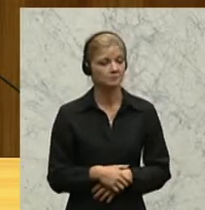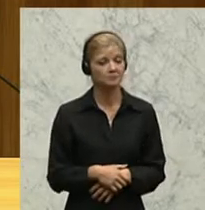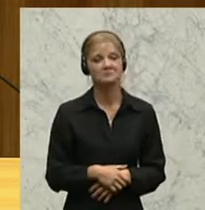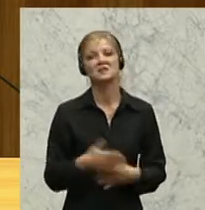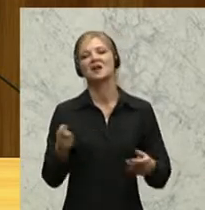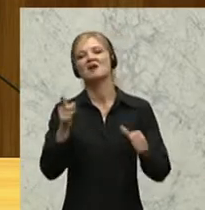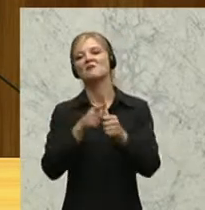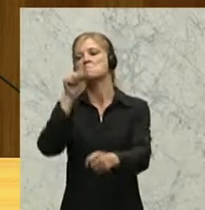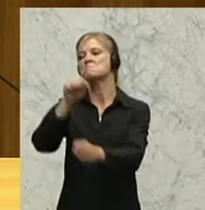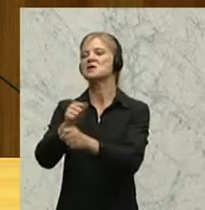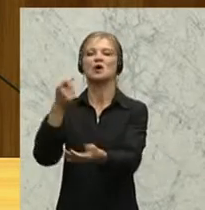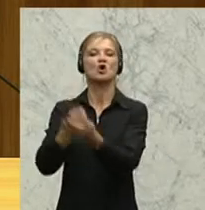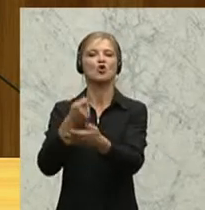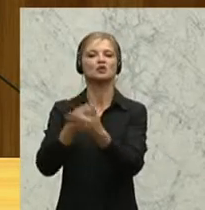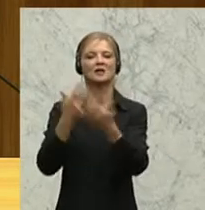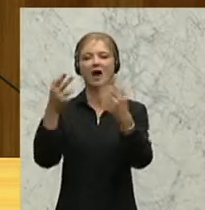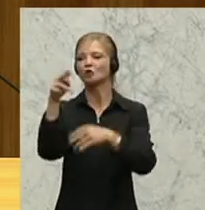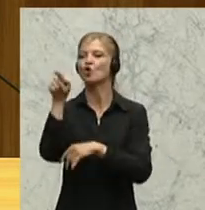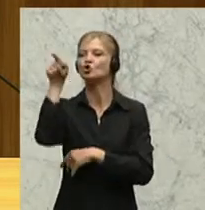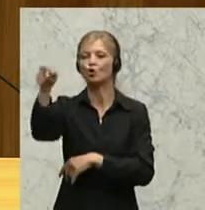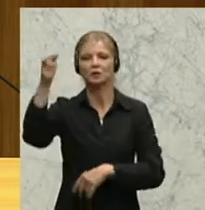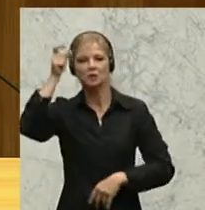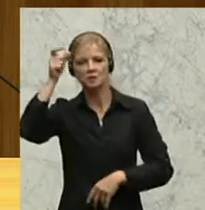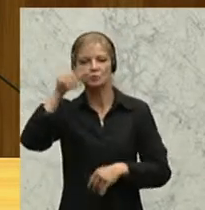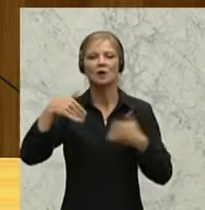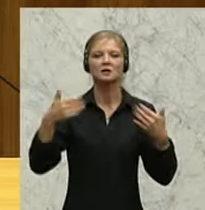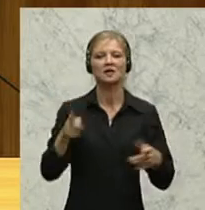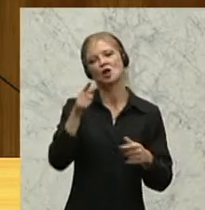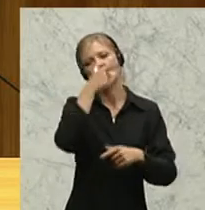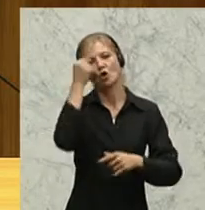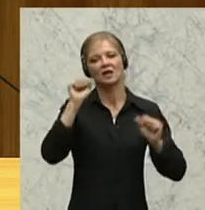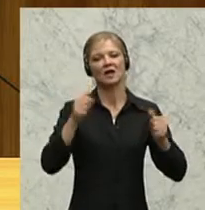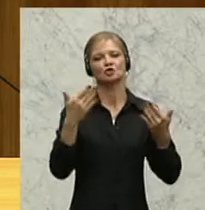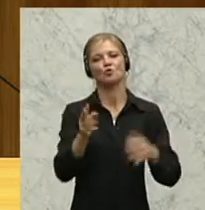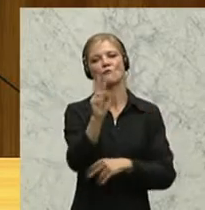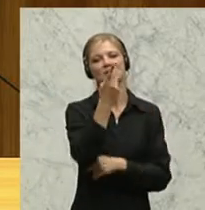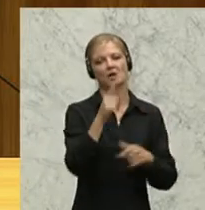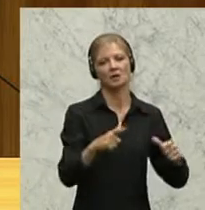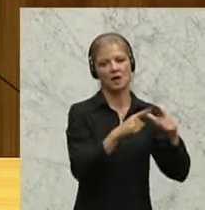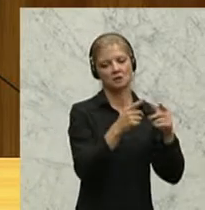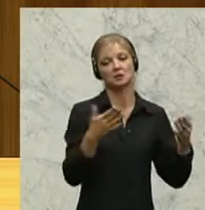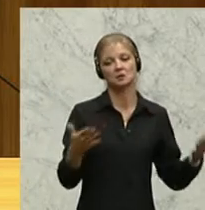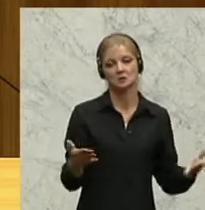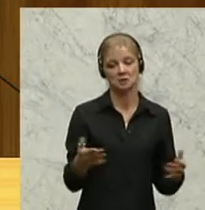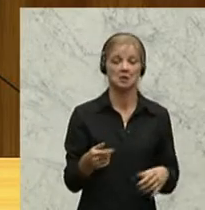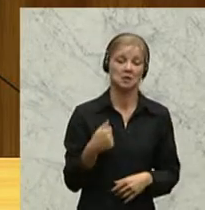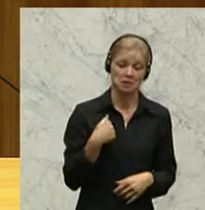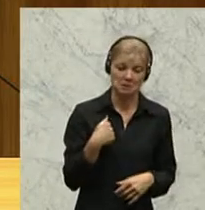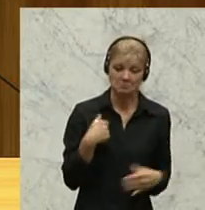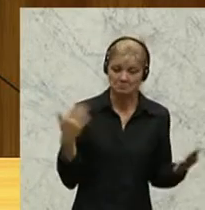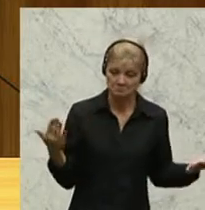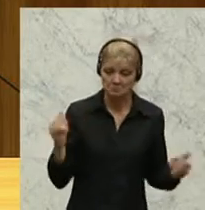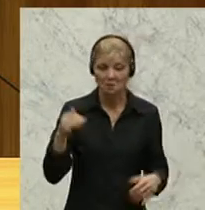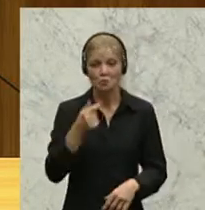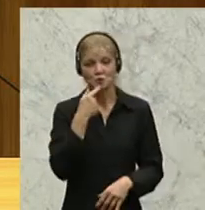kostet in Kitzbühel, dann werden sich die Leute ja wohl so eine Vignette leisten können. Ich sage Ihnen, Frau Bundesminister, das